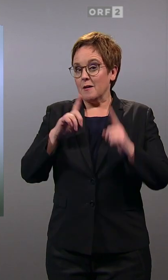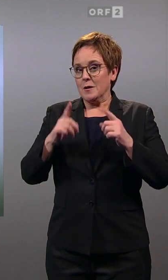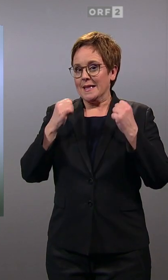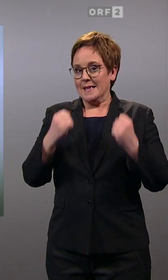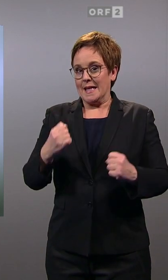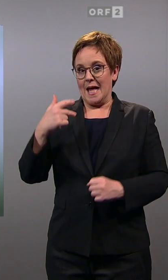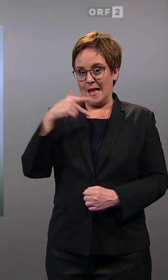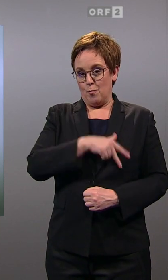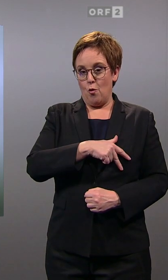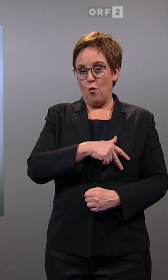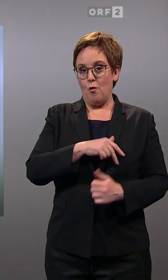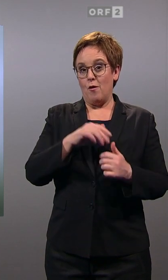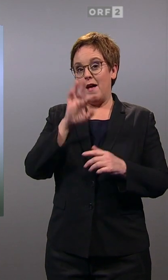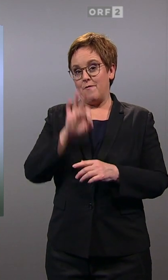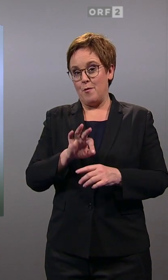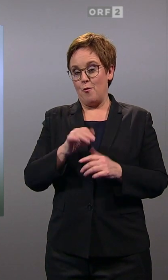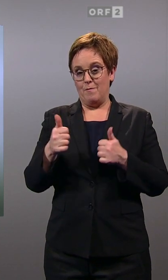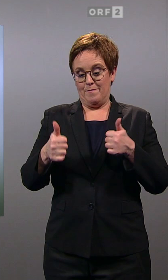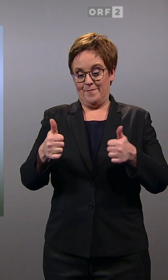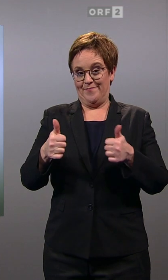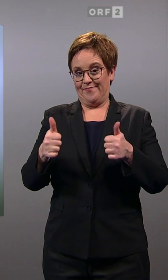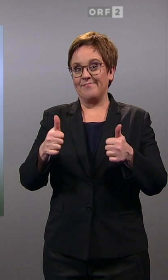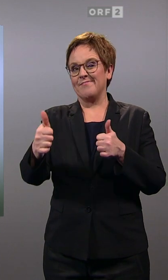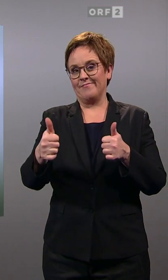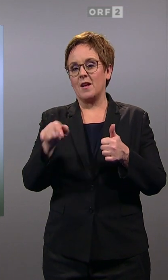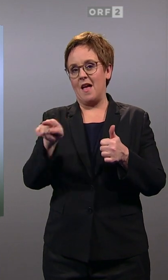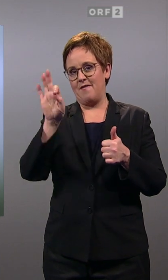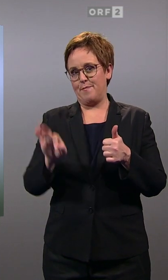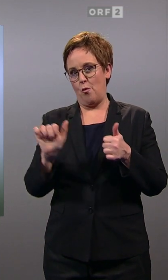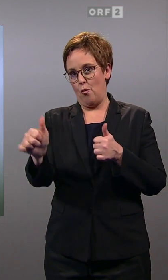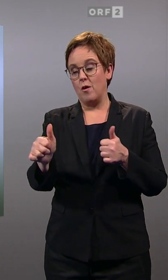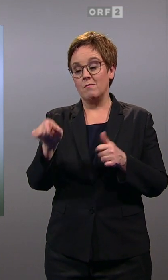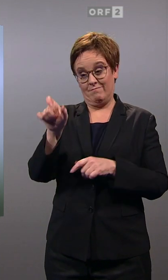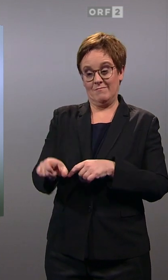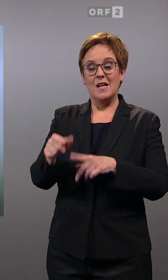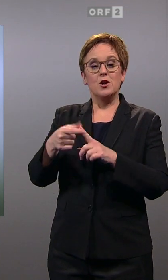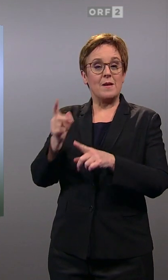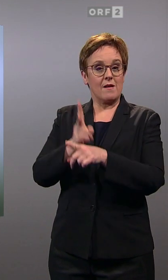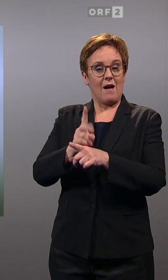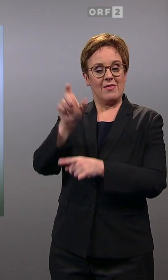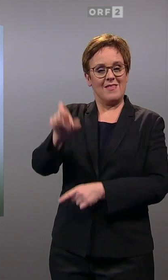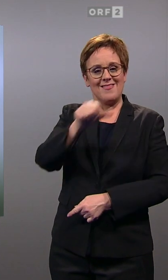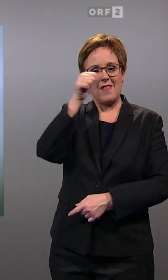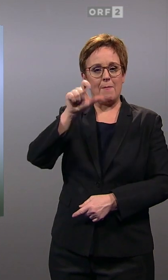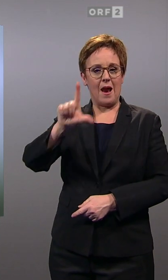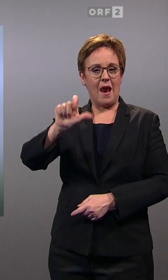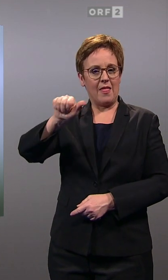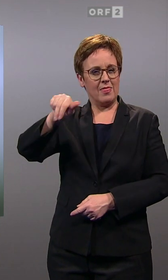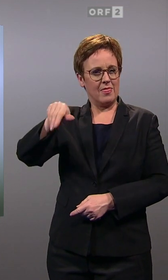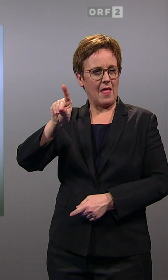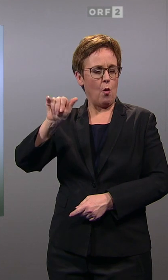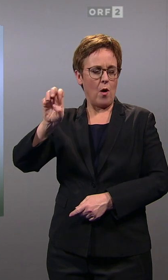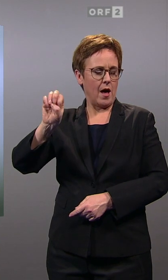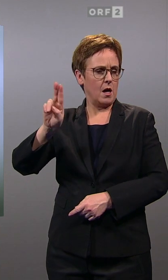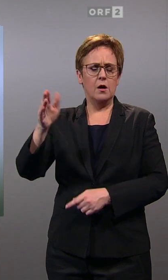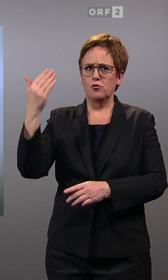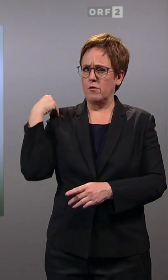SPÖ heute von der FPÖ überholt wird, der freiheitliche Spitzenkandidat Udo Landbauer hat einen sehr offensiven Wahlkampf geführt, sehr früh